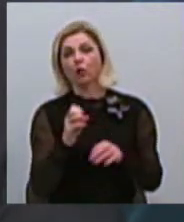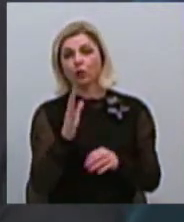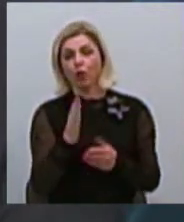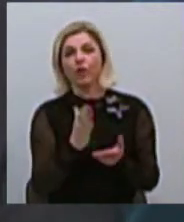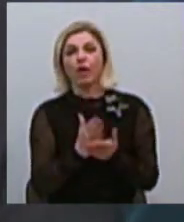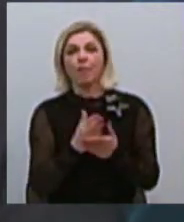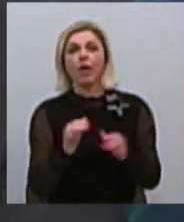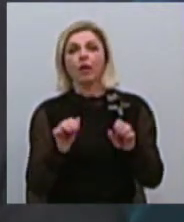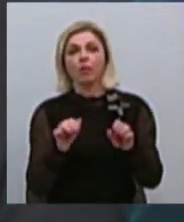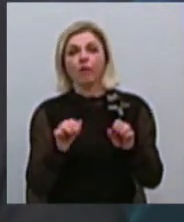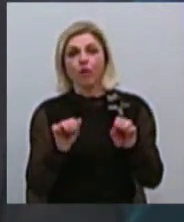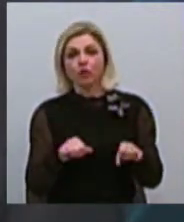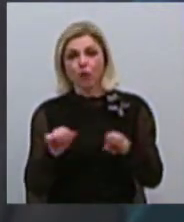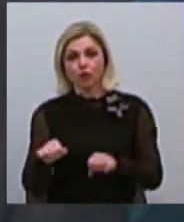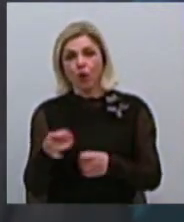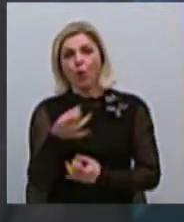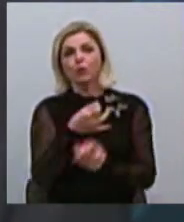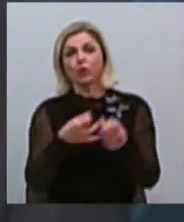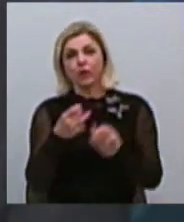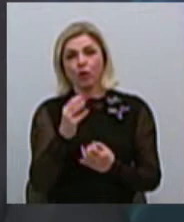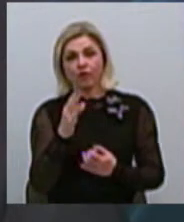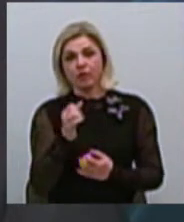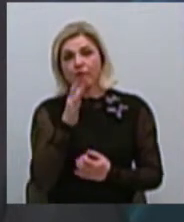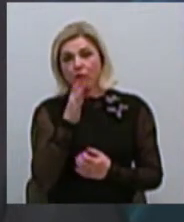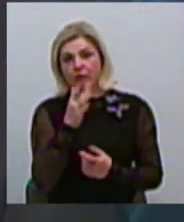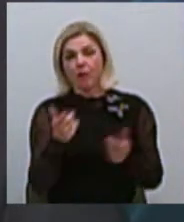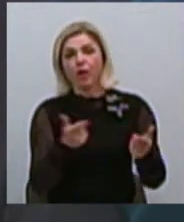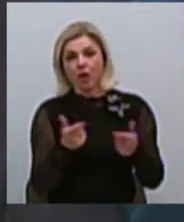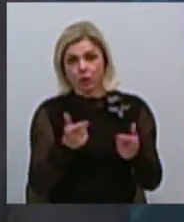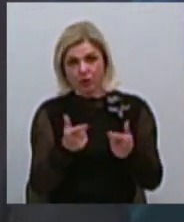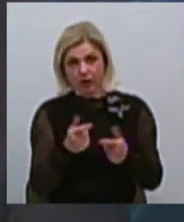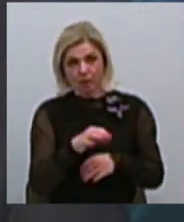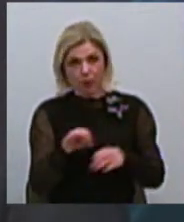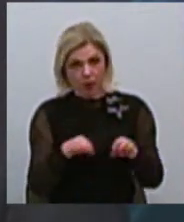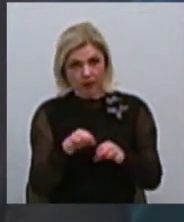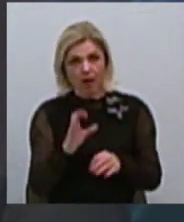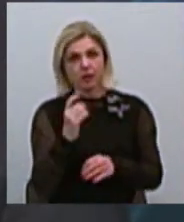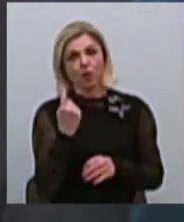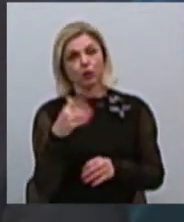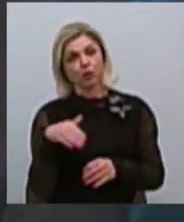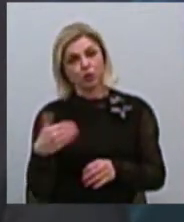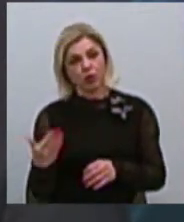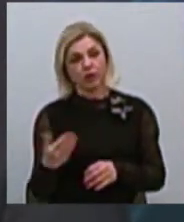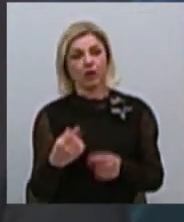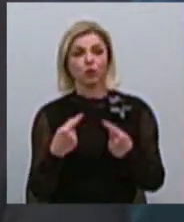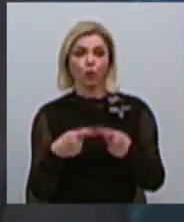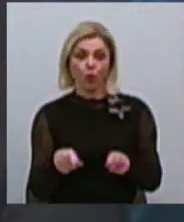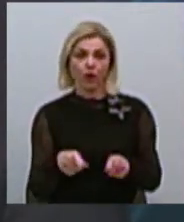консультуруватися, в процесі підготовки проєкту, з однією. З іншої, з